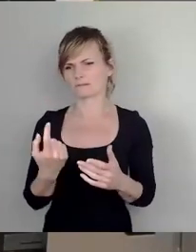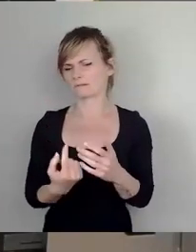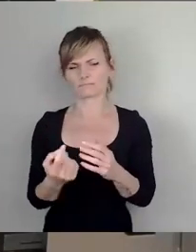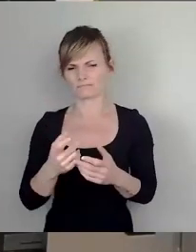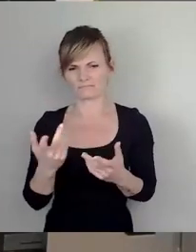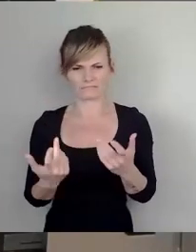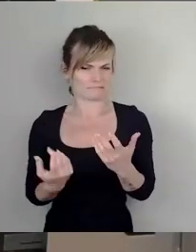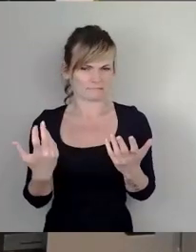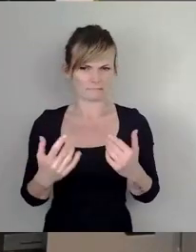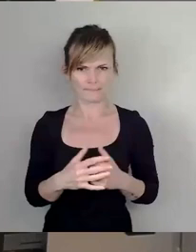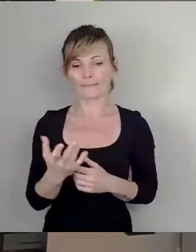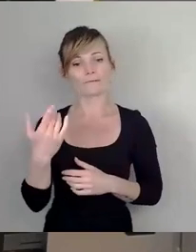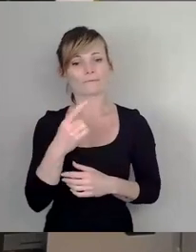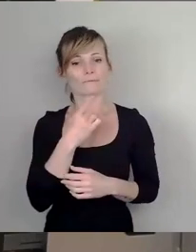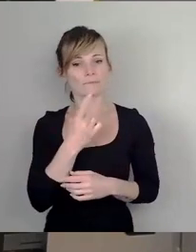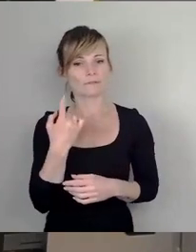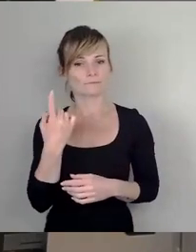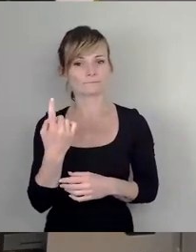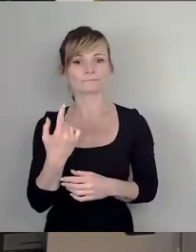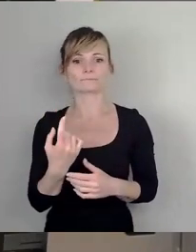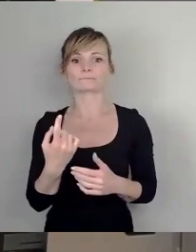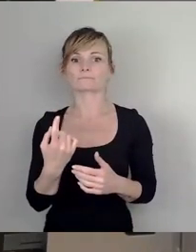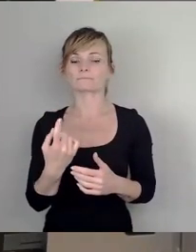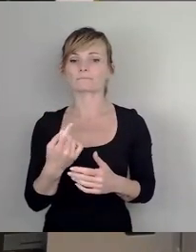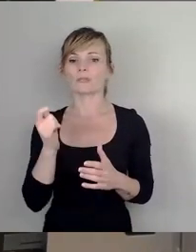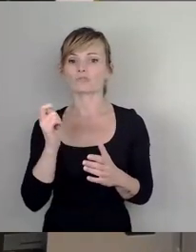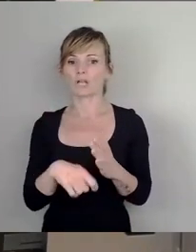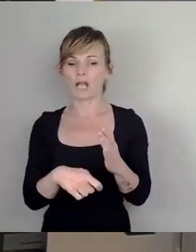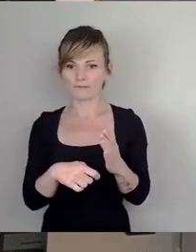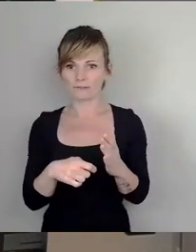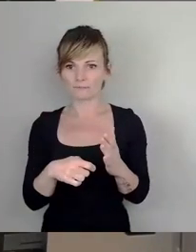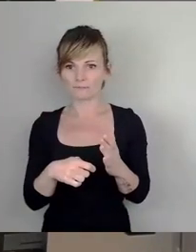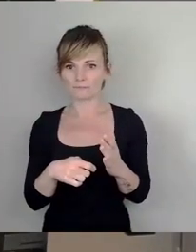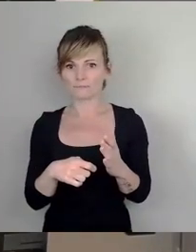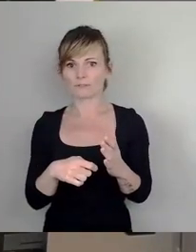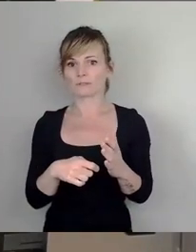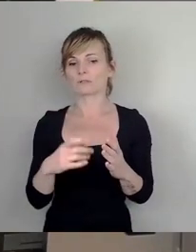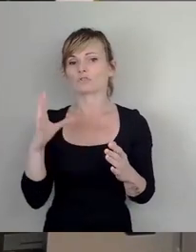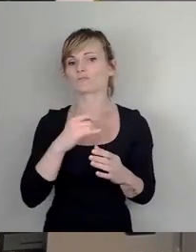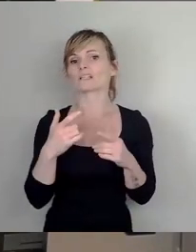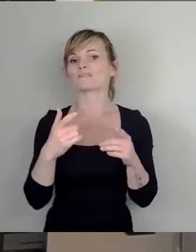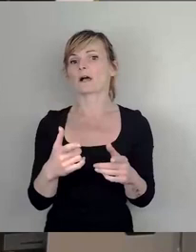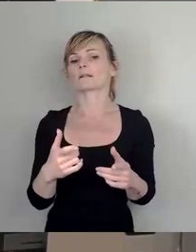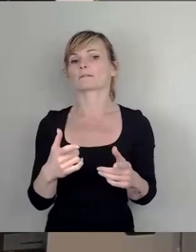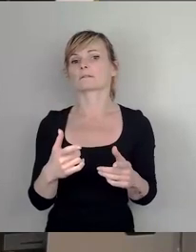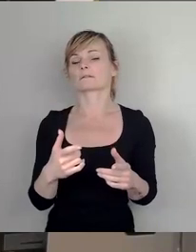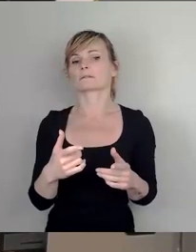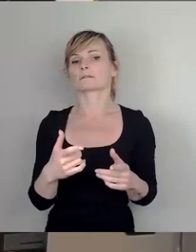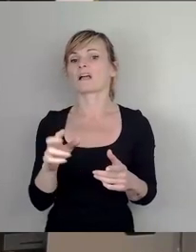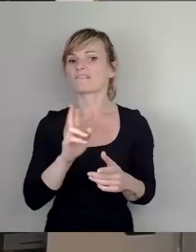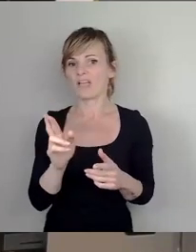es wurde hier vorgetragen, dass die Strafe beim Schwarzfahren die Armen trifft. Das